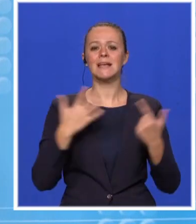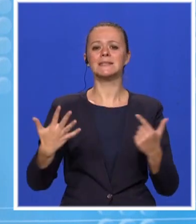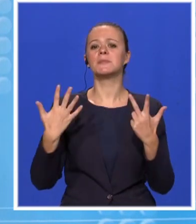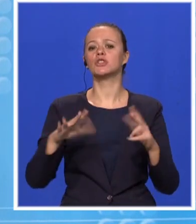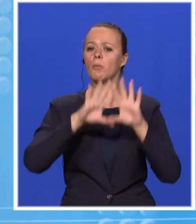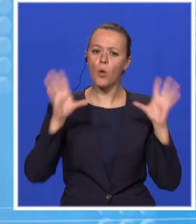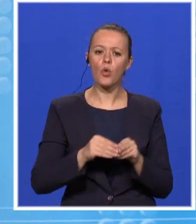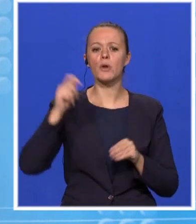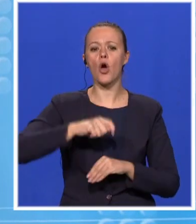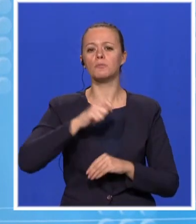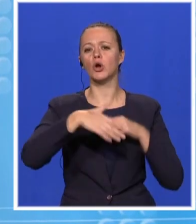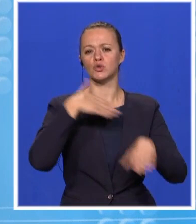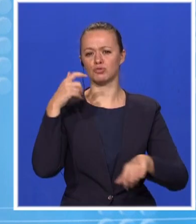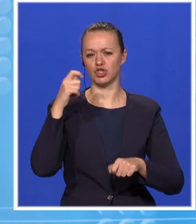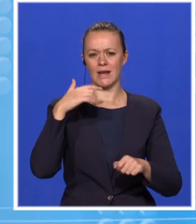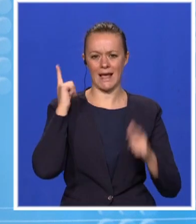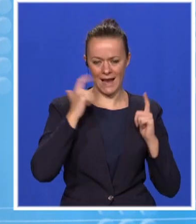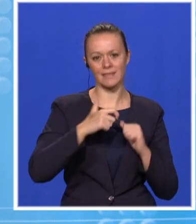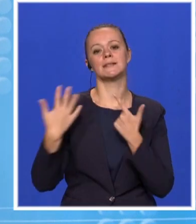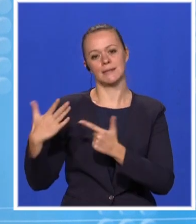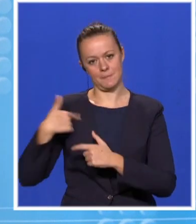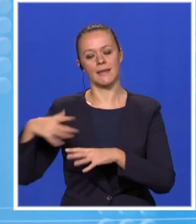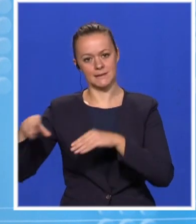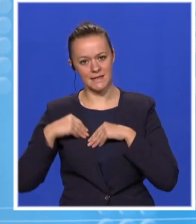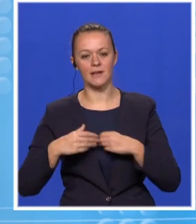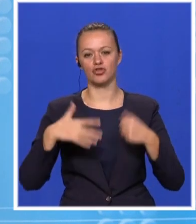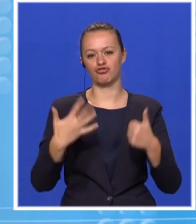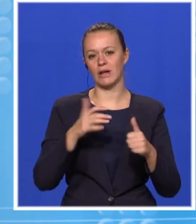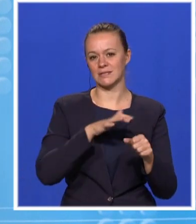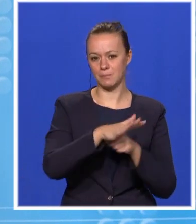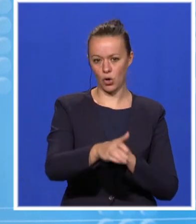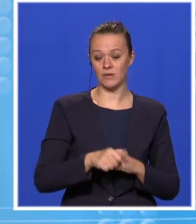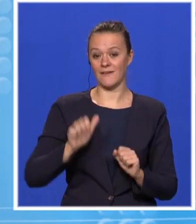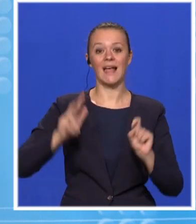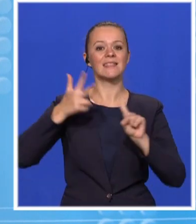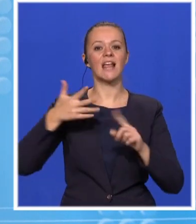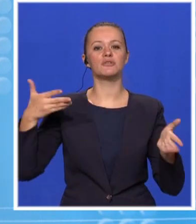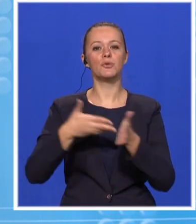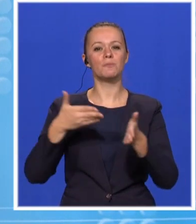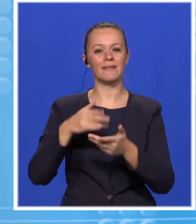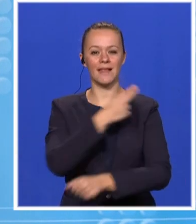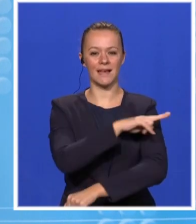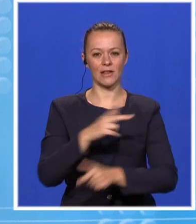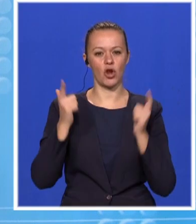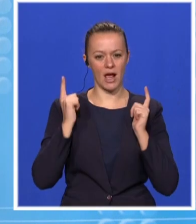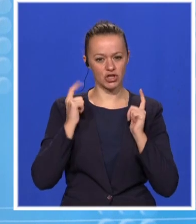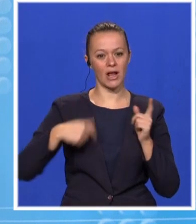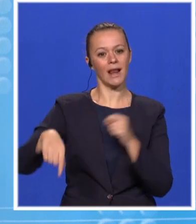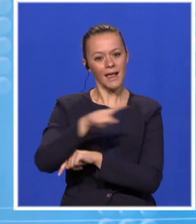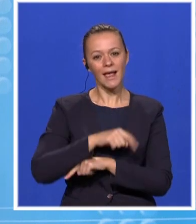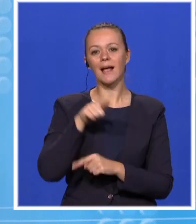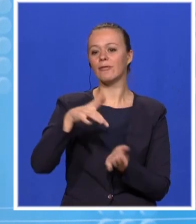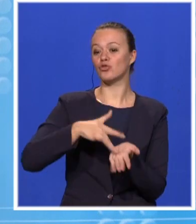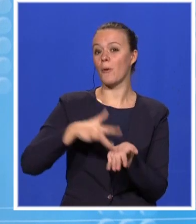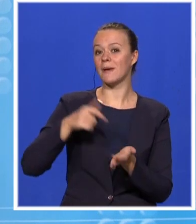78 odbornika Skupštine grada, dok je njih 6 bilo protiv. To je Vučevićev treći mandat gradonačelnika, prvi u istoriji grada koji je na